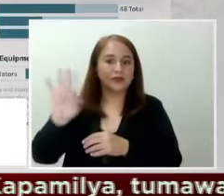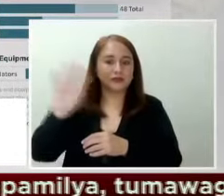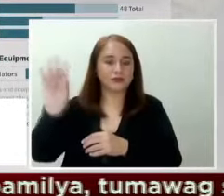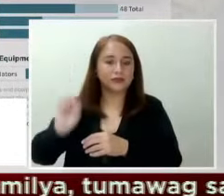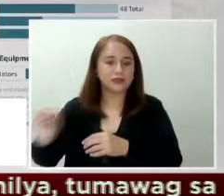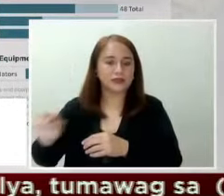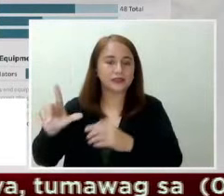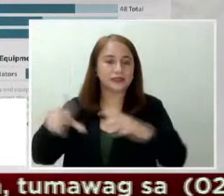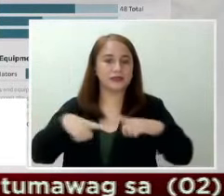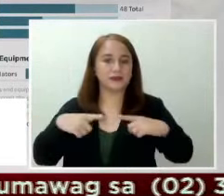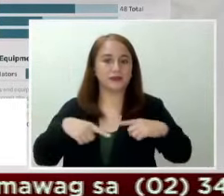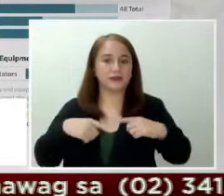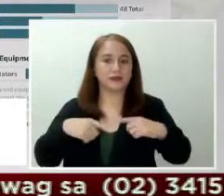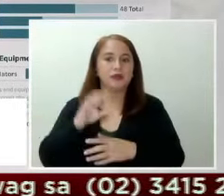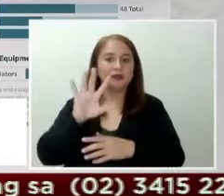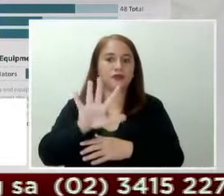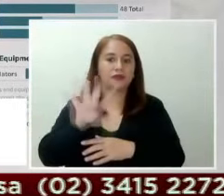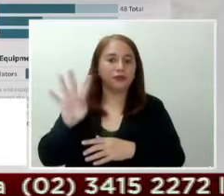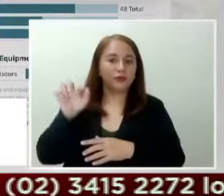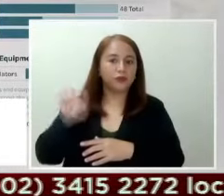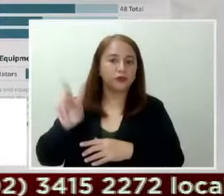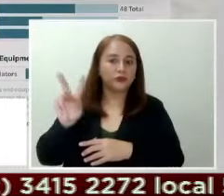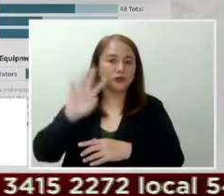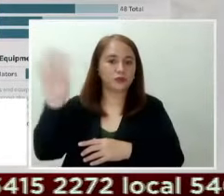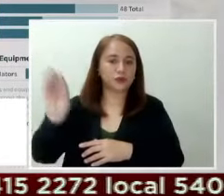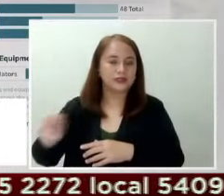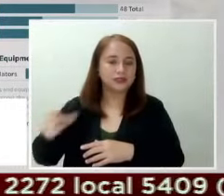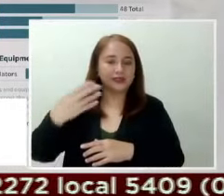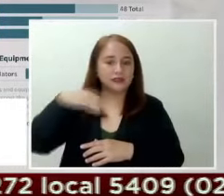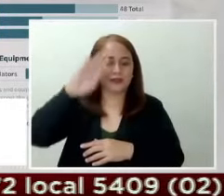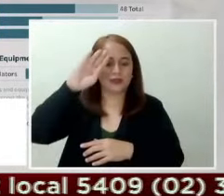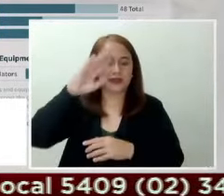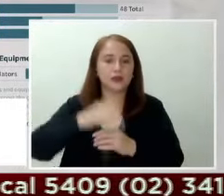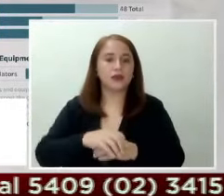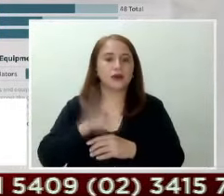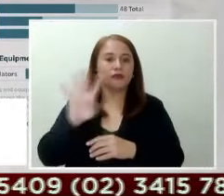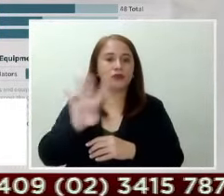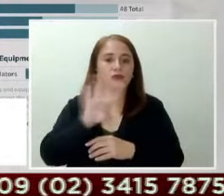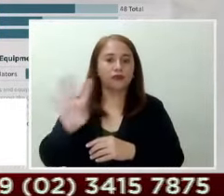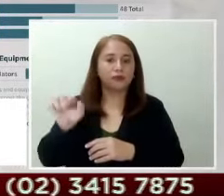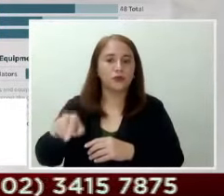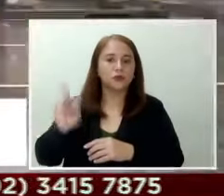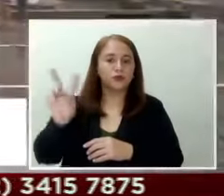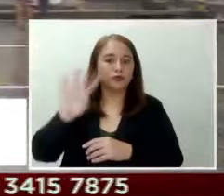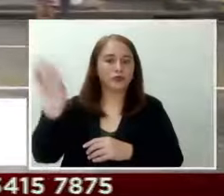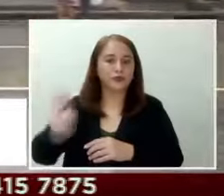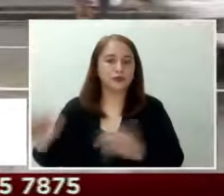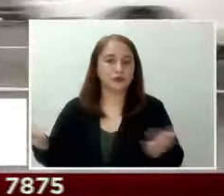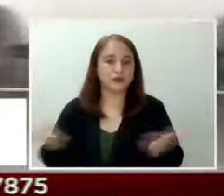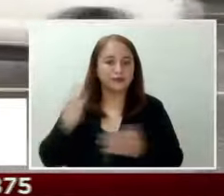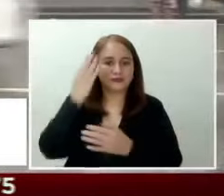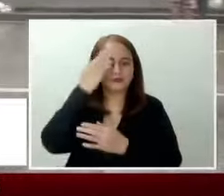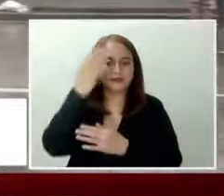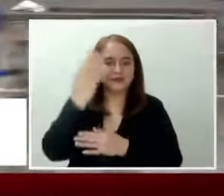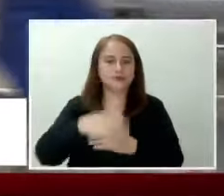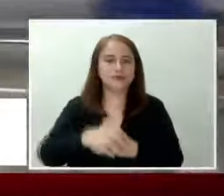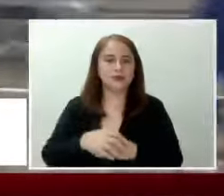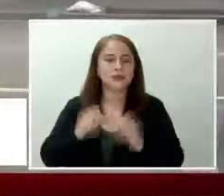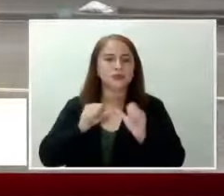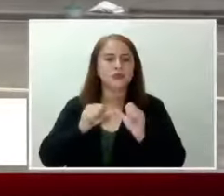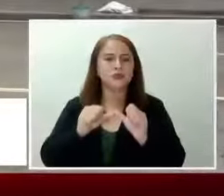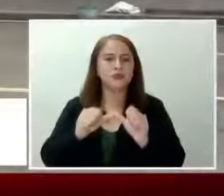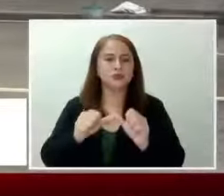Laguna, 54.2% sa Cavite at 44.2% sa Bulacan. Para patuloy na